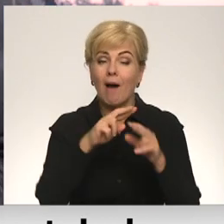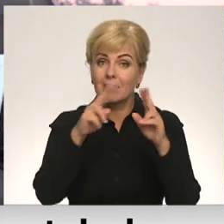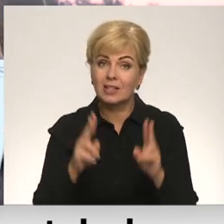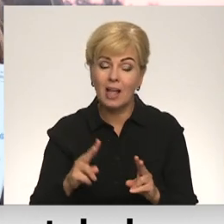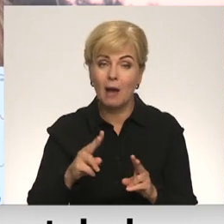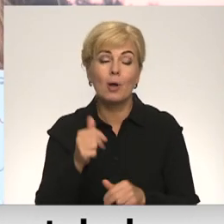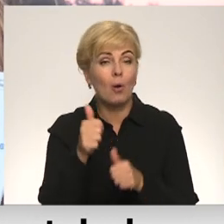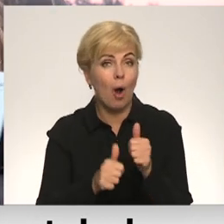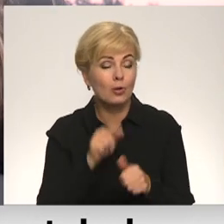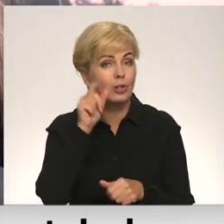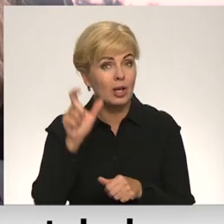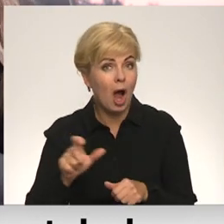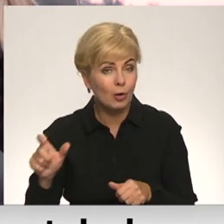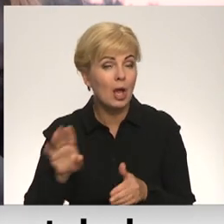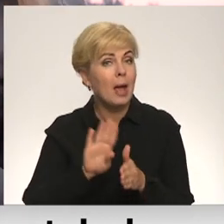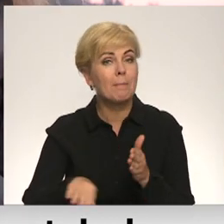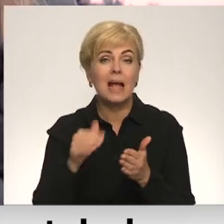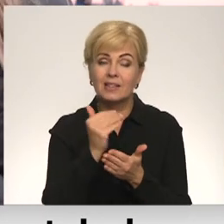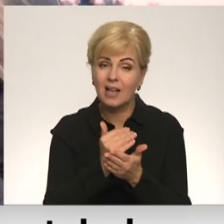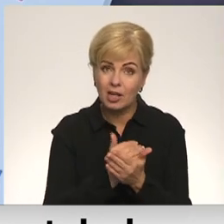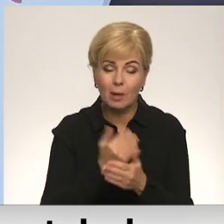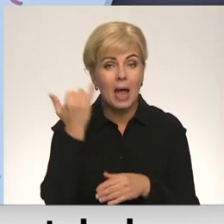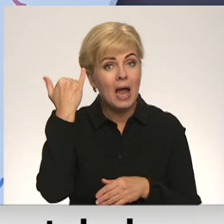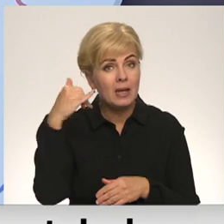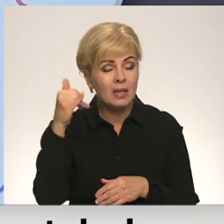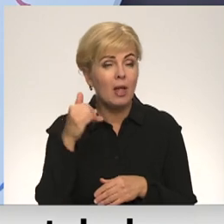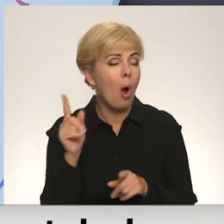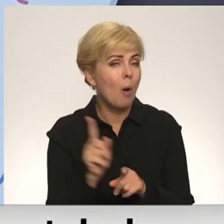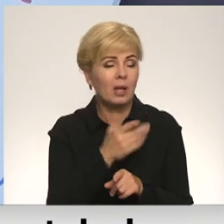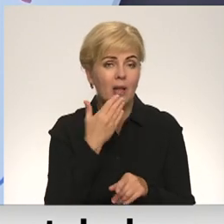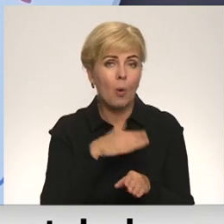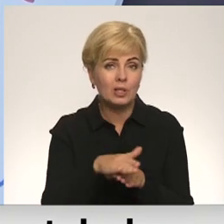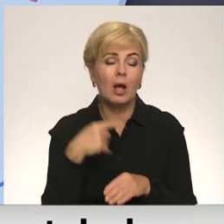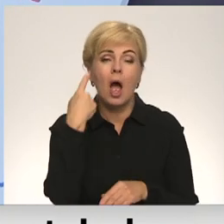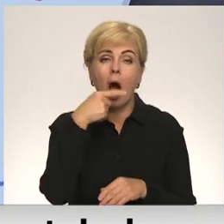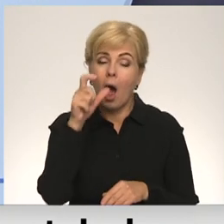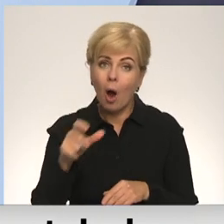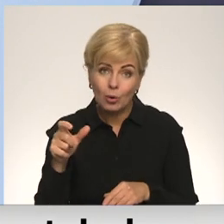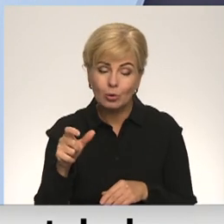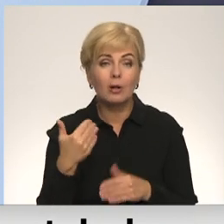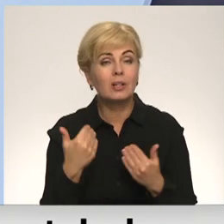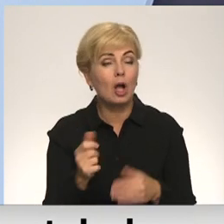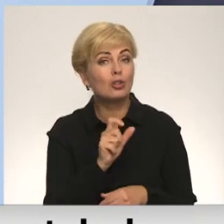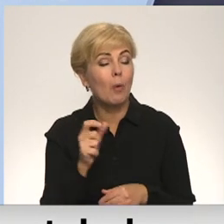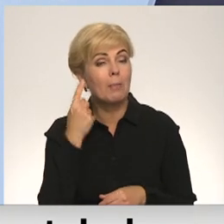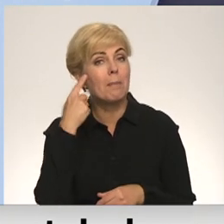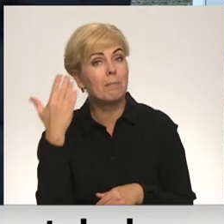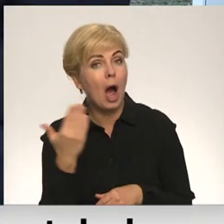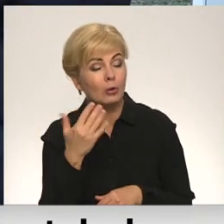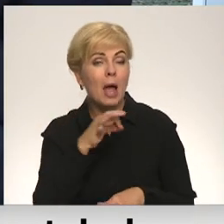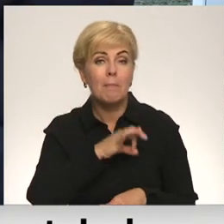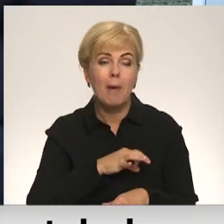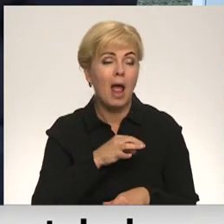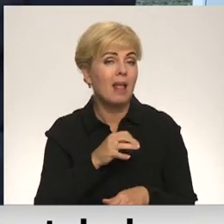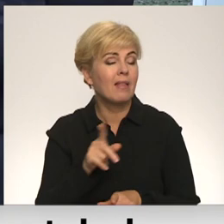konkursā jauniešiem ir bez saistībām un ideja viņiem obligāti nav jāizteno. Autori atzīs, ka šobrīd ir pārdomās, jo saprot, ka pēļņu